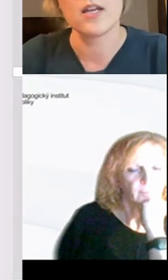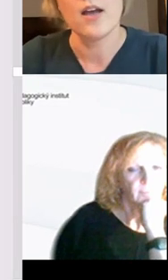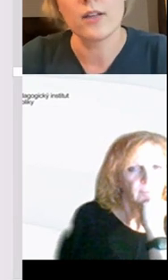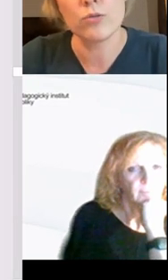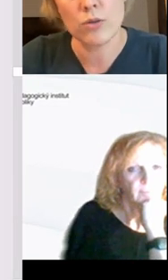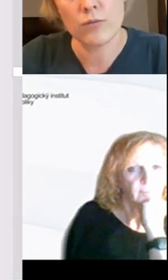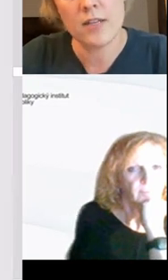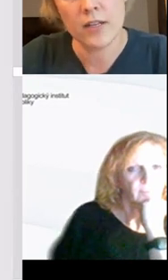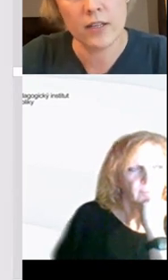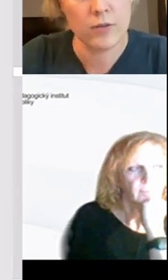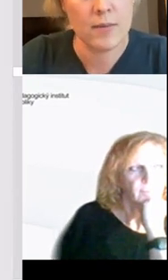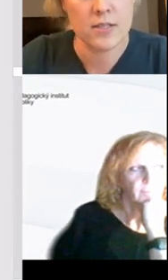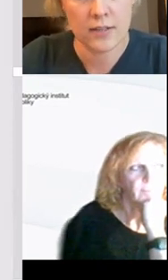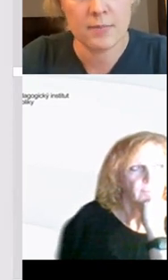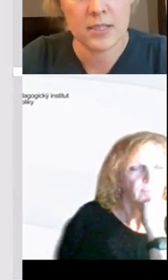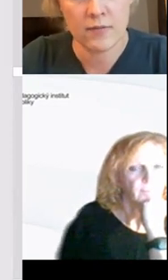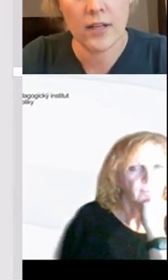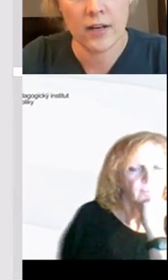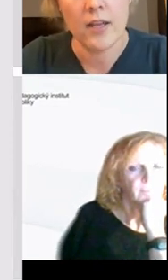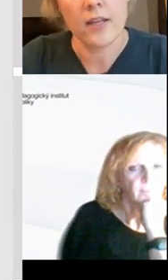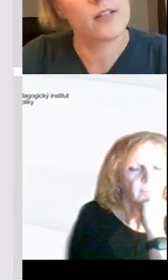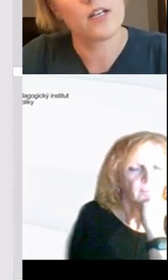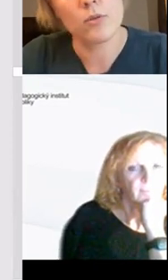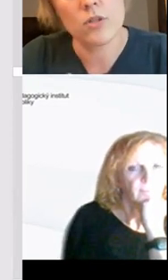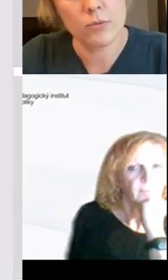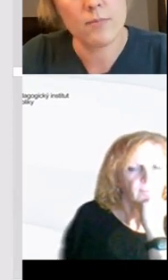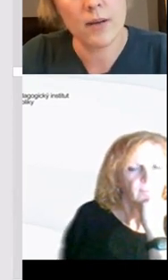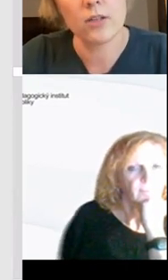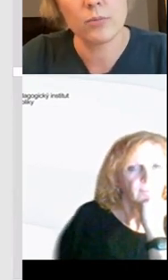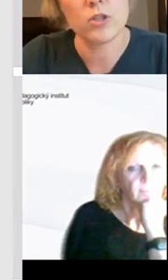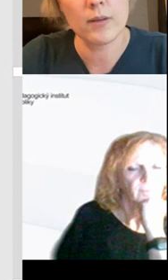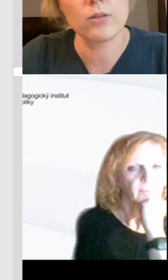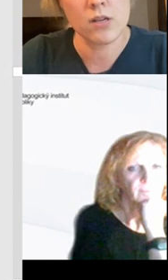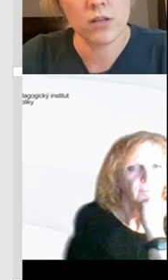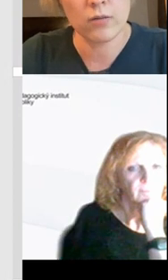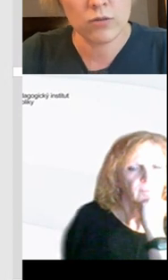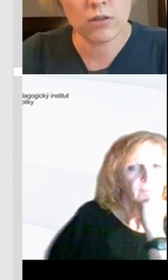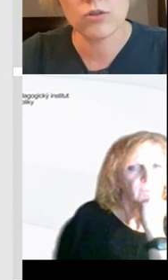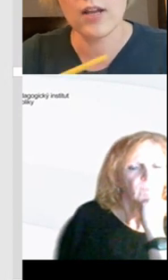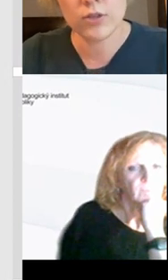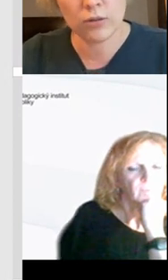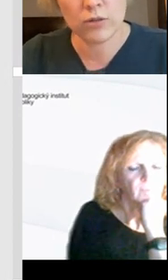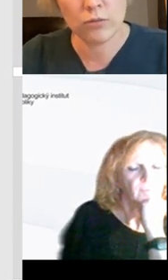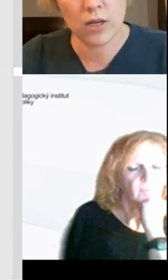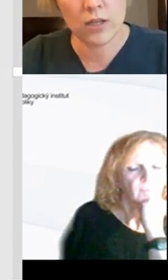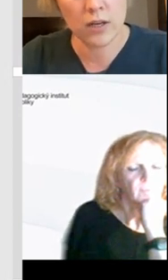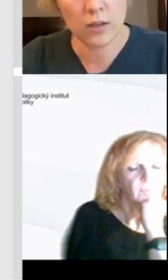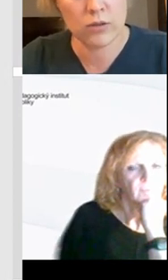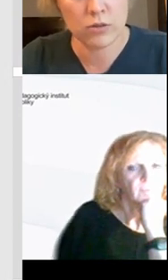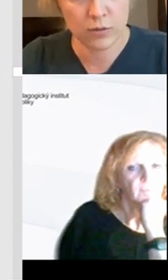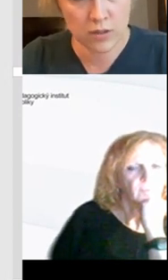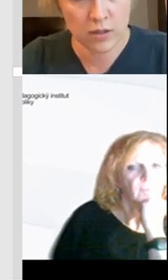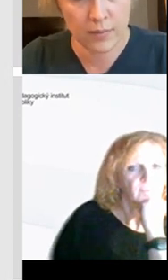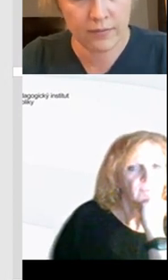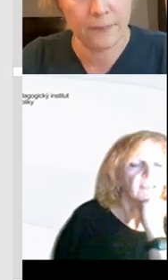i nějakou učebnici. A to zrovnání těch informací, které jsme si vyhledali, je tady prostě potřeba, je to potřeba to ty děti naučit, že ne všechno, co najdu na